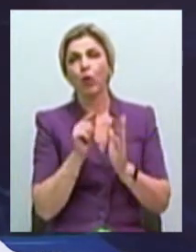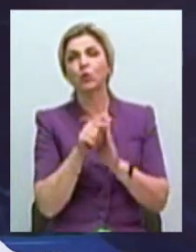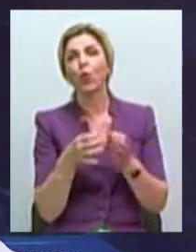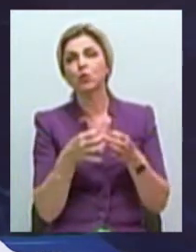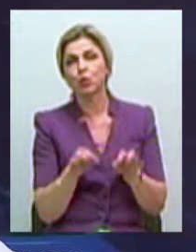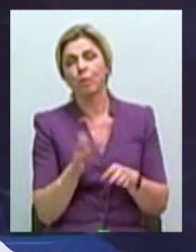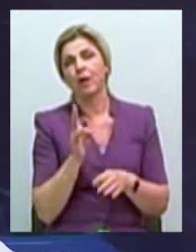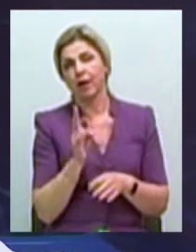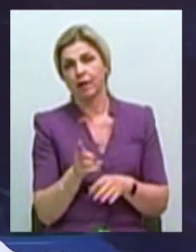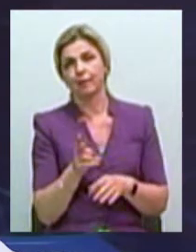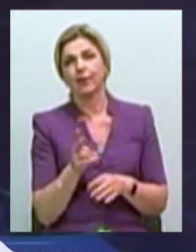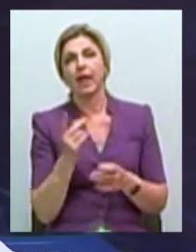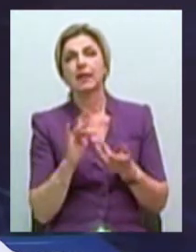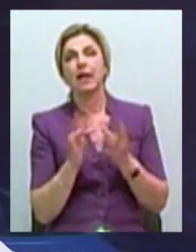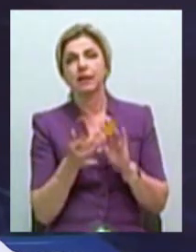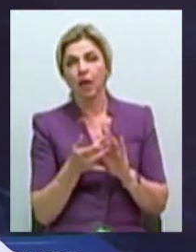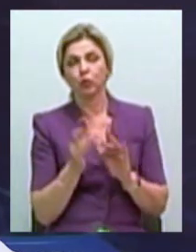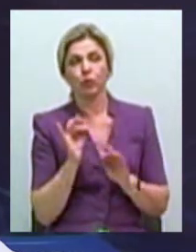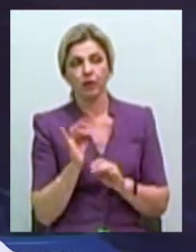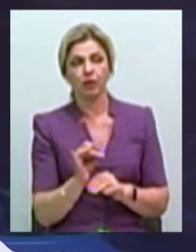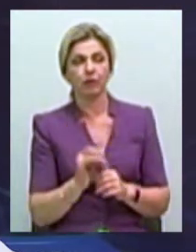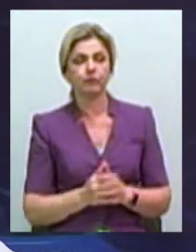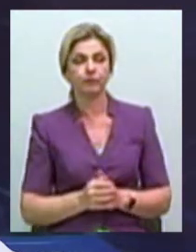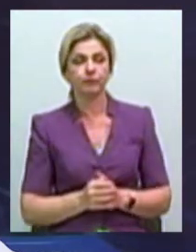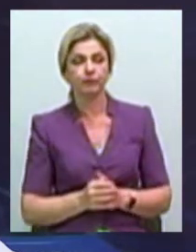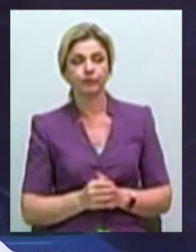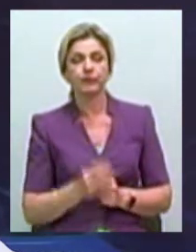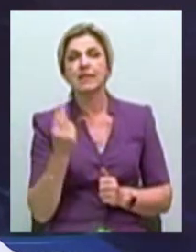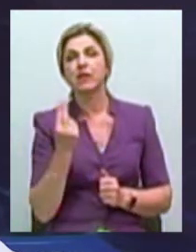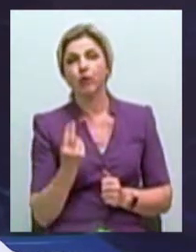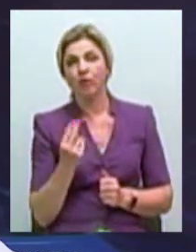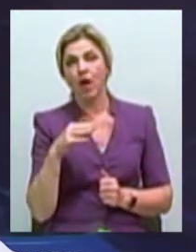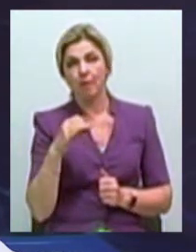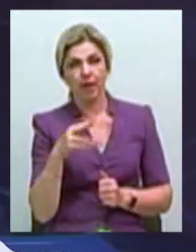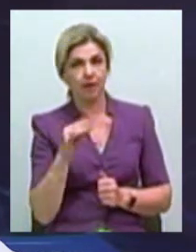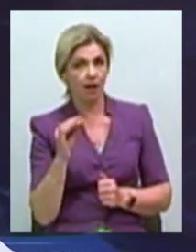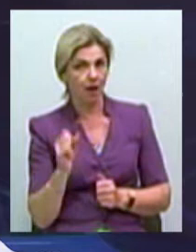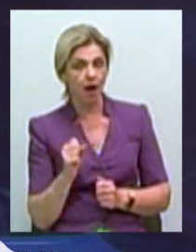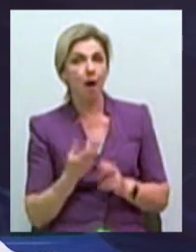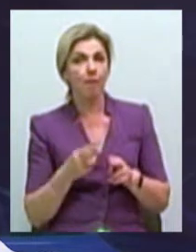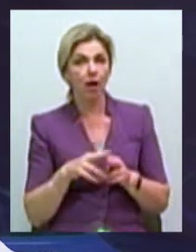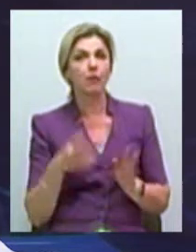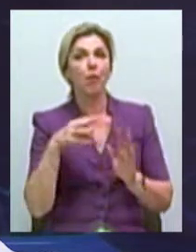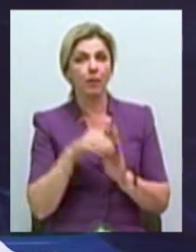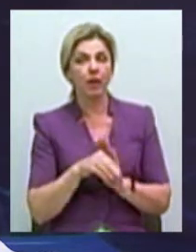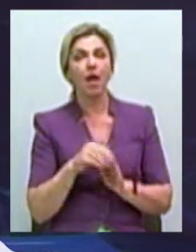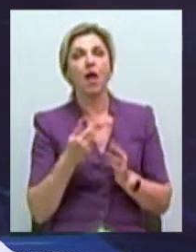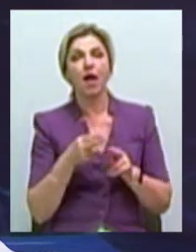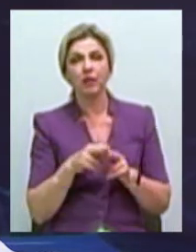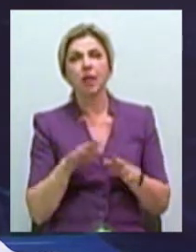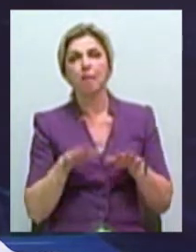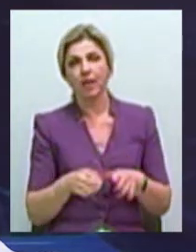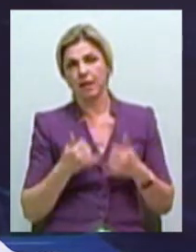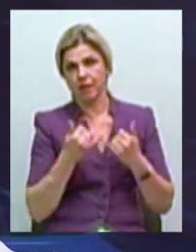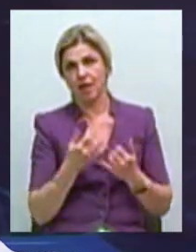и к интернету, и к цифровым медиа. Поэтому, в принципе, медиатека это место для всех.